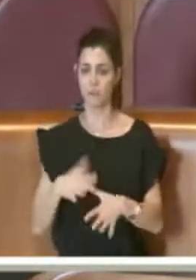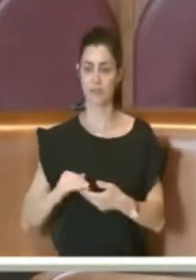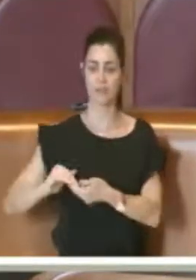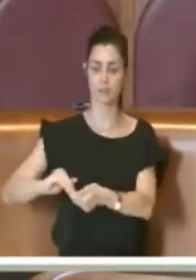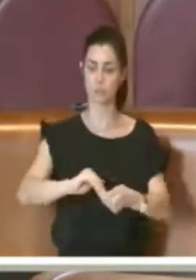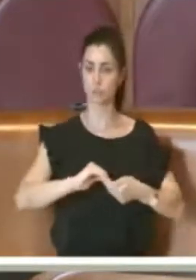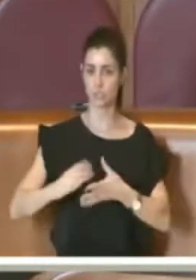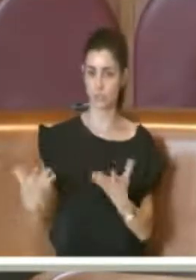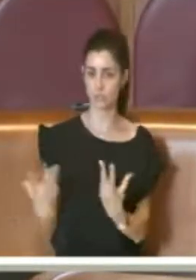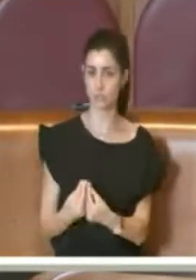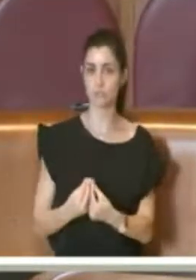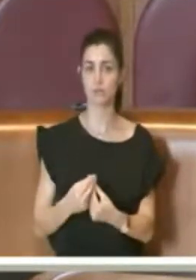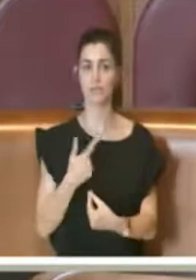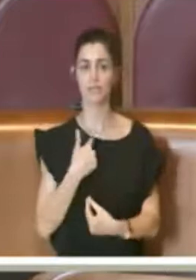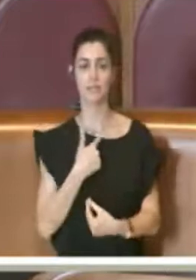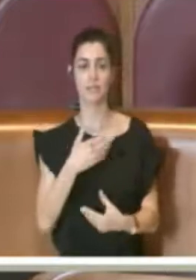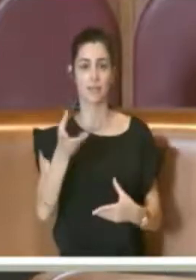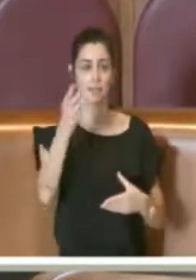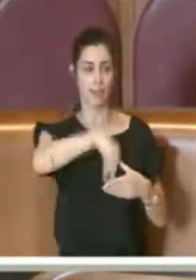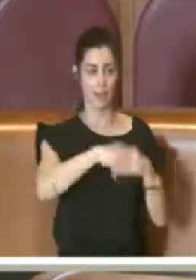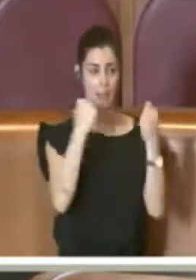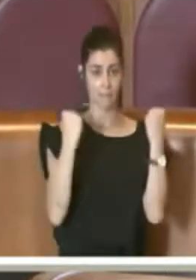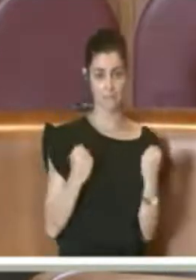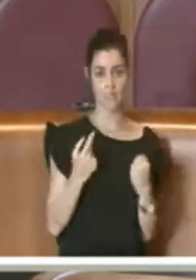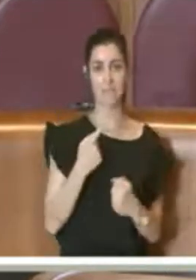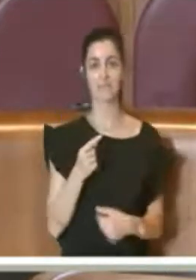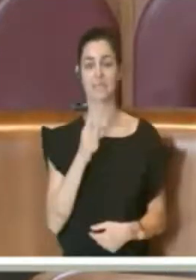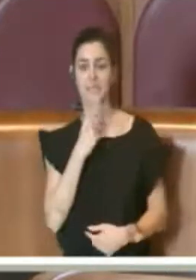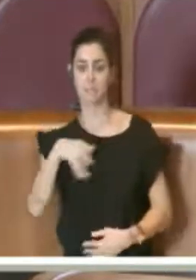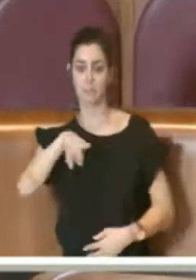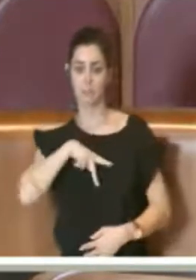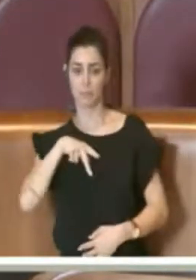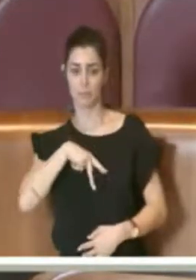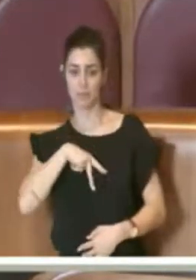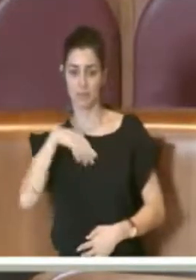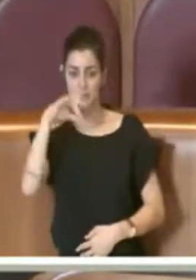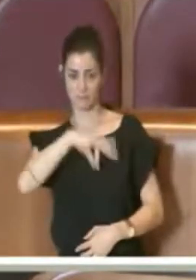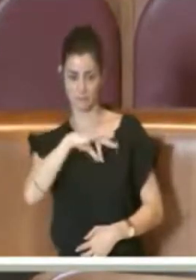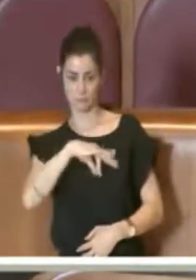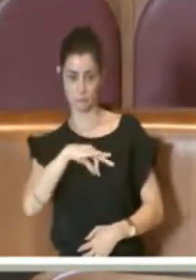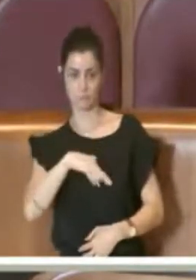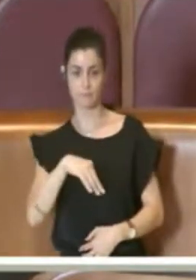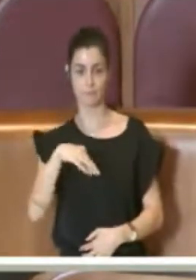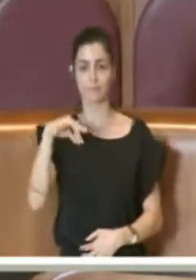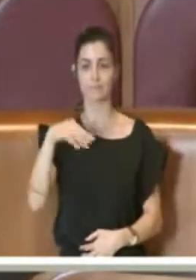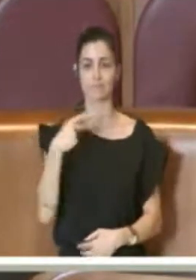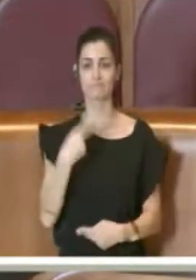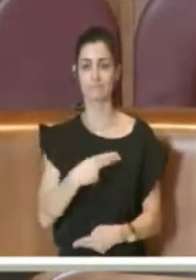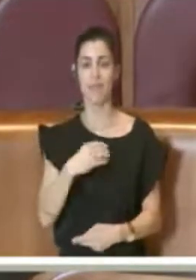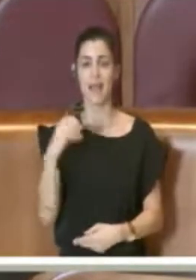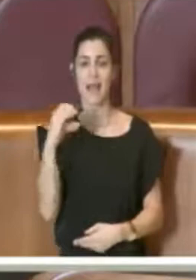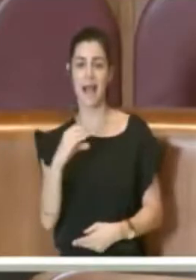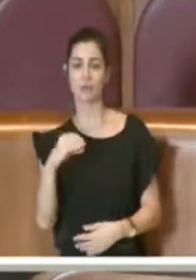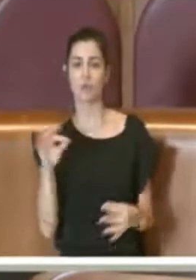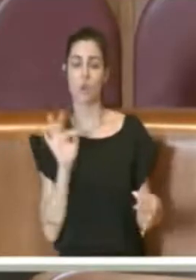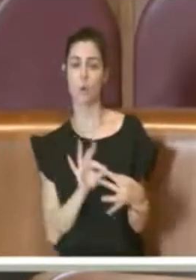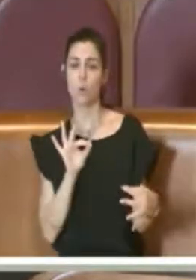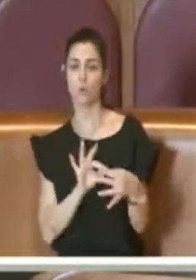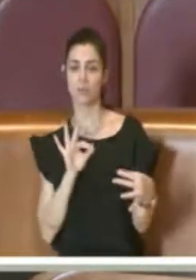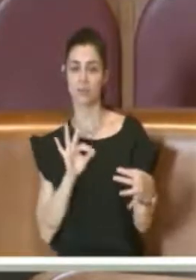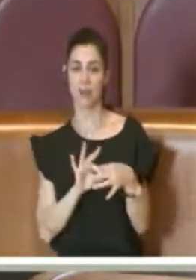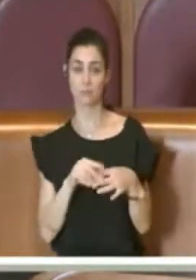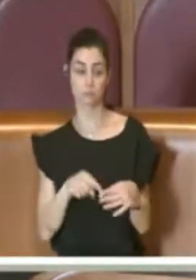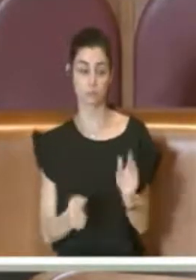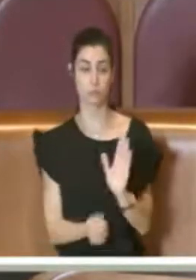sia degli inquilini che dei proprietari in occasione appunto del cosiddetto canone concordato. Una delle novità che